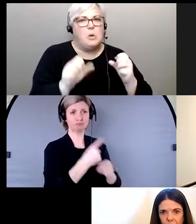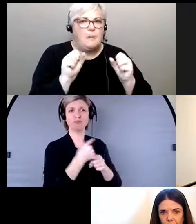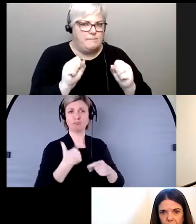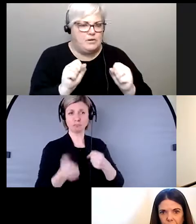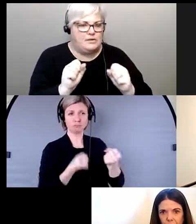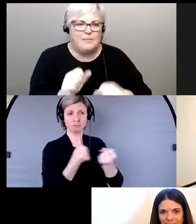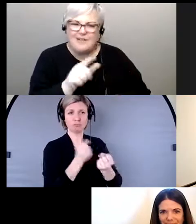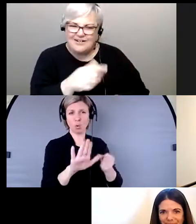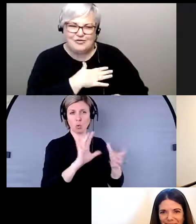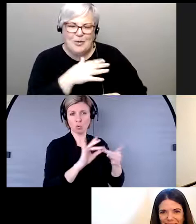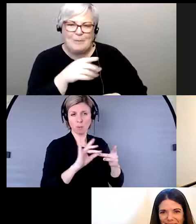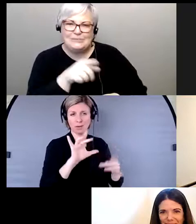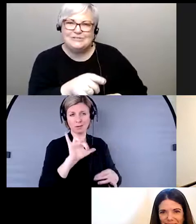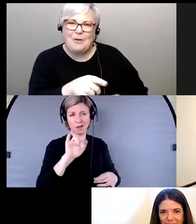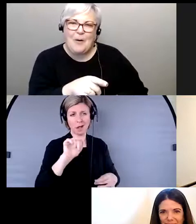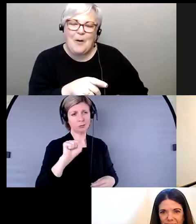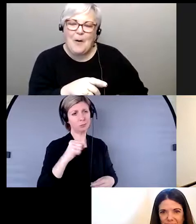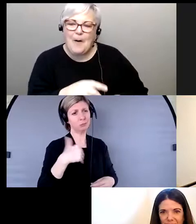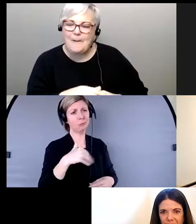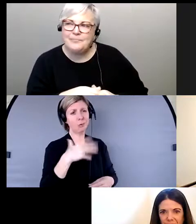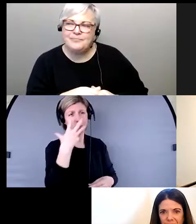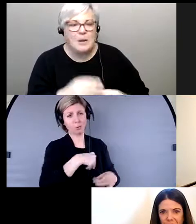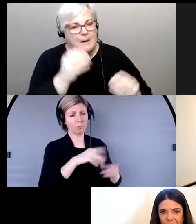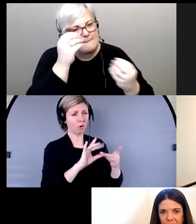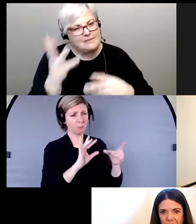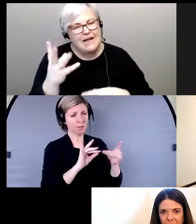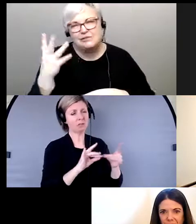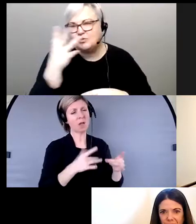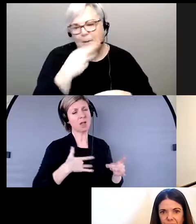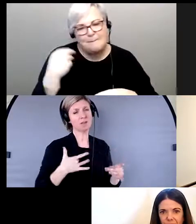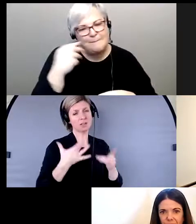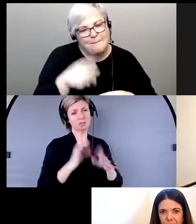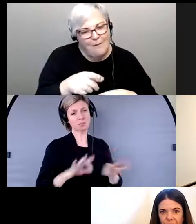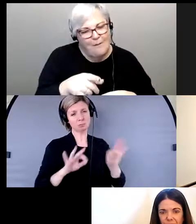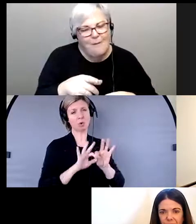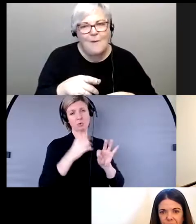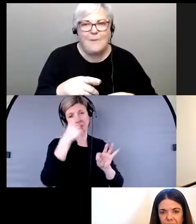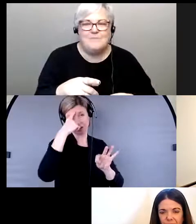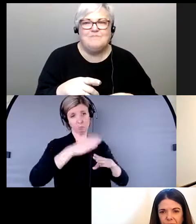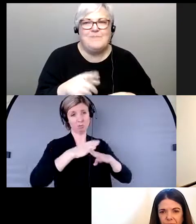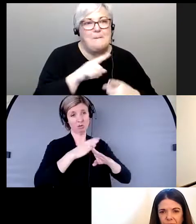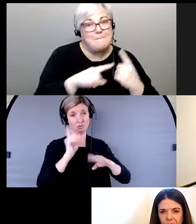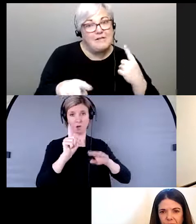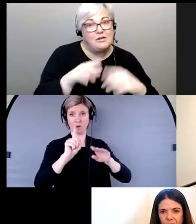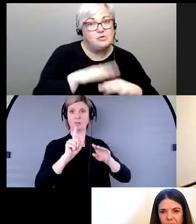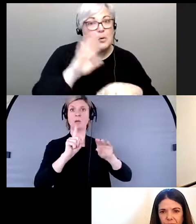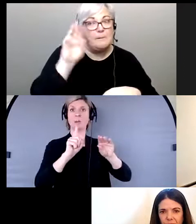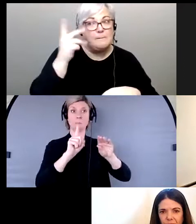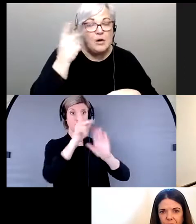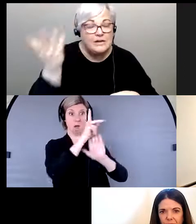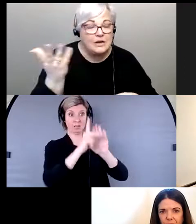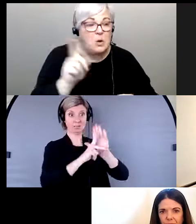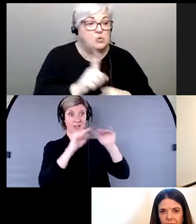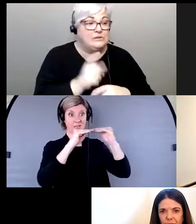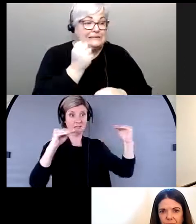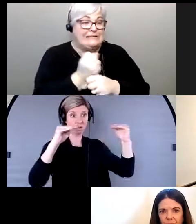aimé ce que vous avez dit, c'était incroyable et très beau. Votre message était très beau. Je pense que, bon, la prévention au niveau des politiques et au niveau du travail sur le